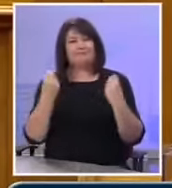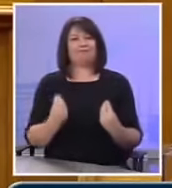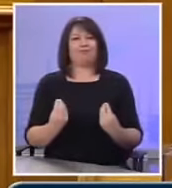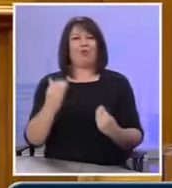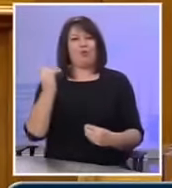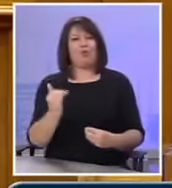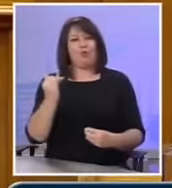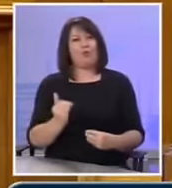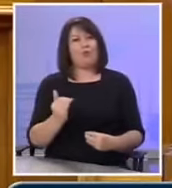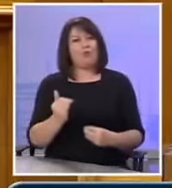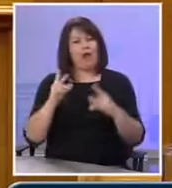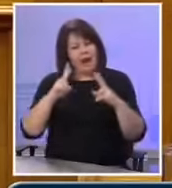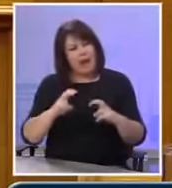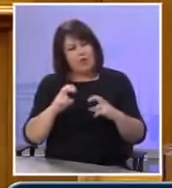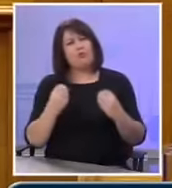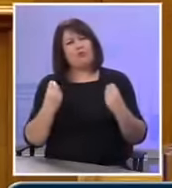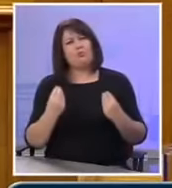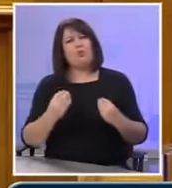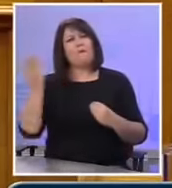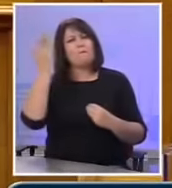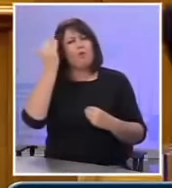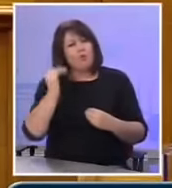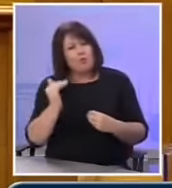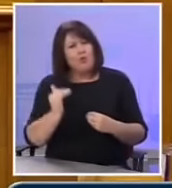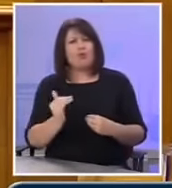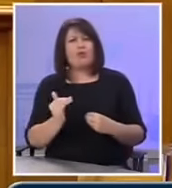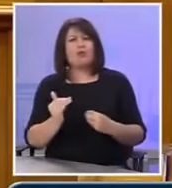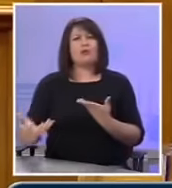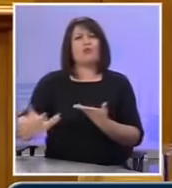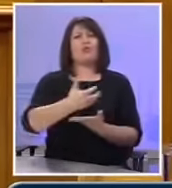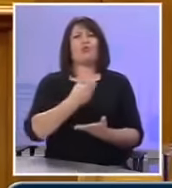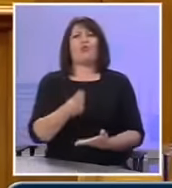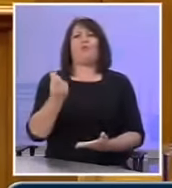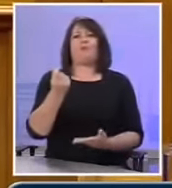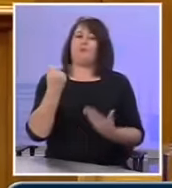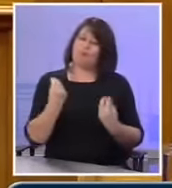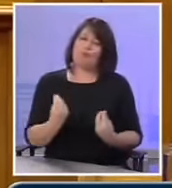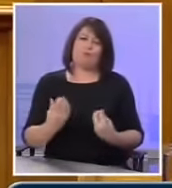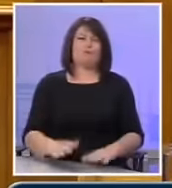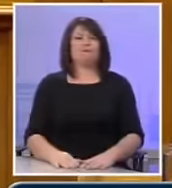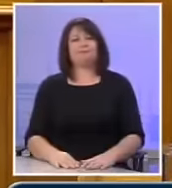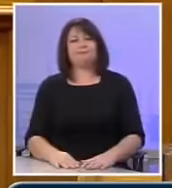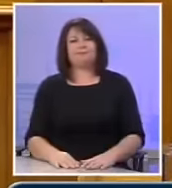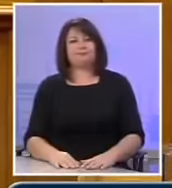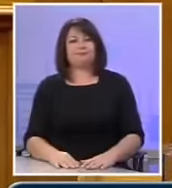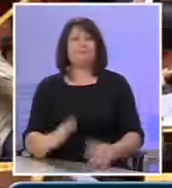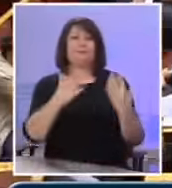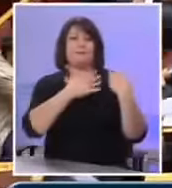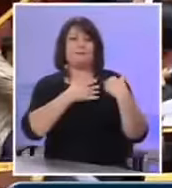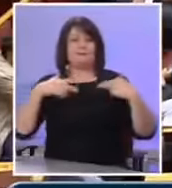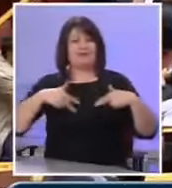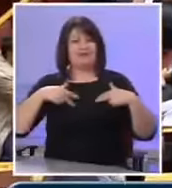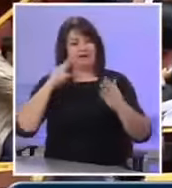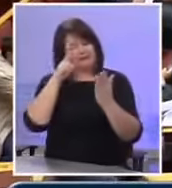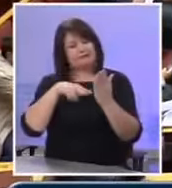λιγότερος ο έλεγχος χαμηλότερο το πρόστιμο και να πάρεις περισσότερα λεφτά. Αυτά σας λέω ότι μια υπεύθυνη κυβέρνηση τα